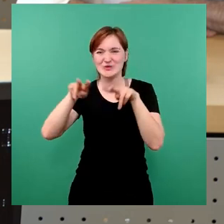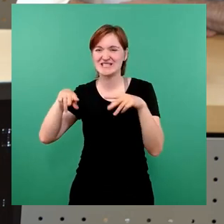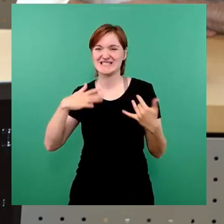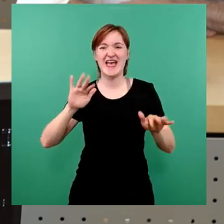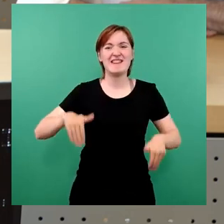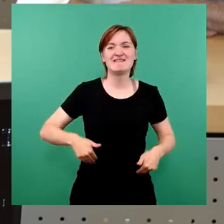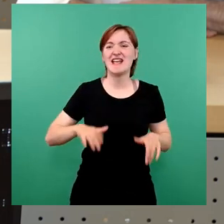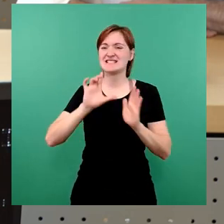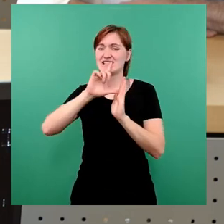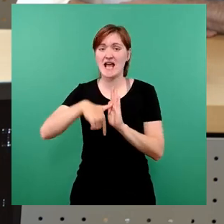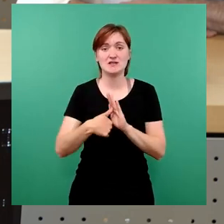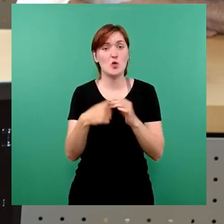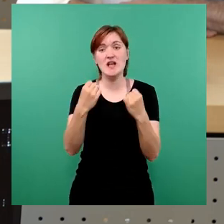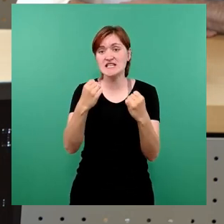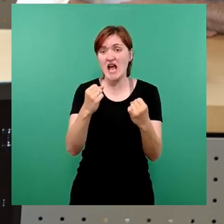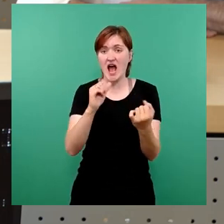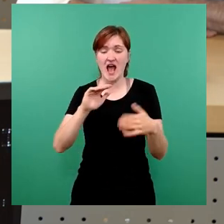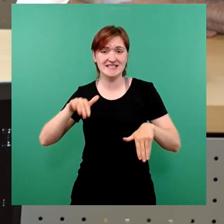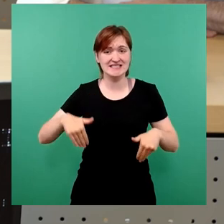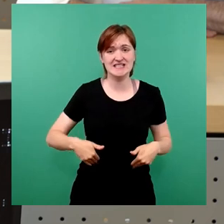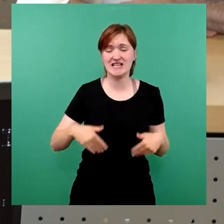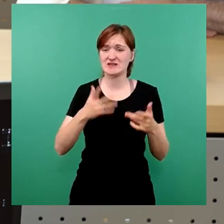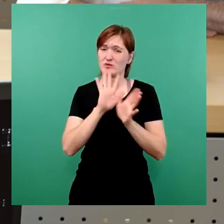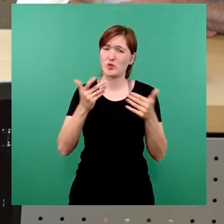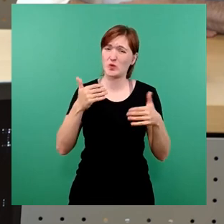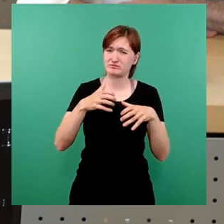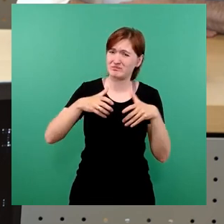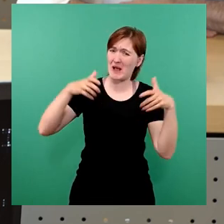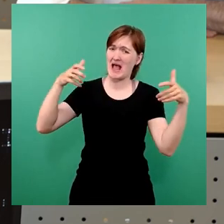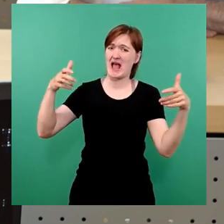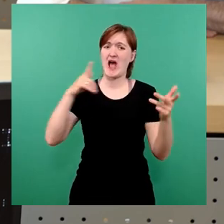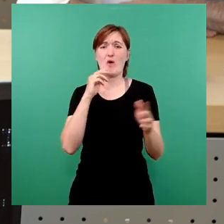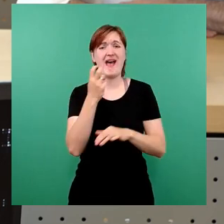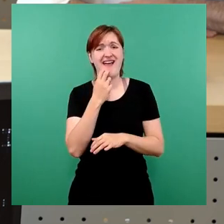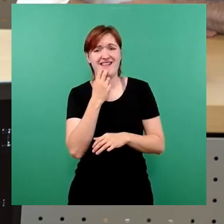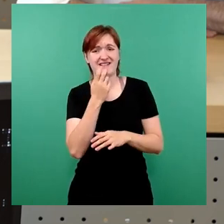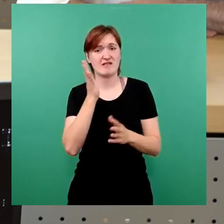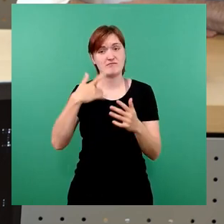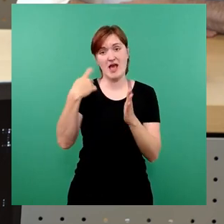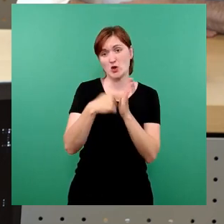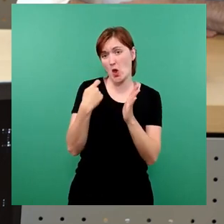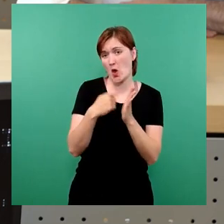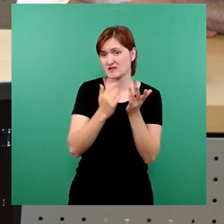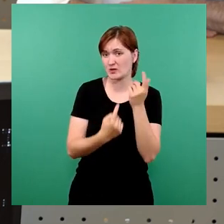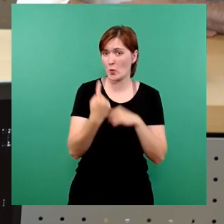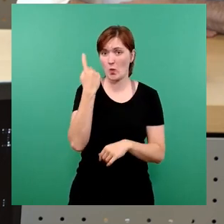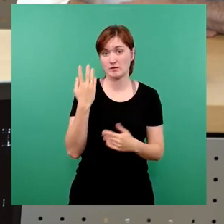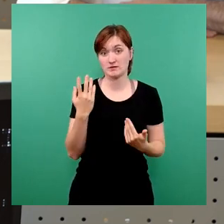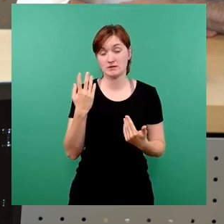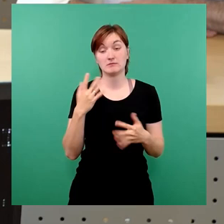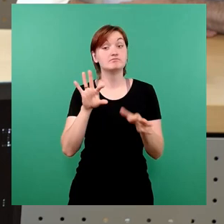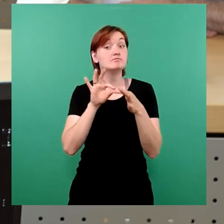Sicherheitsdienste, wissen Sie, ist viel, viel größer geworden, kostet viel, viel mehr Energie. Das ist einfach so. Wir haben es damit zu tun, dass es